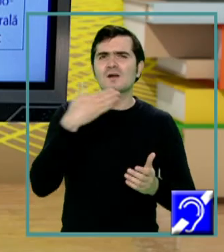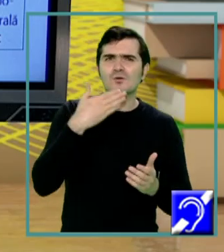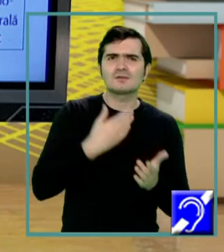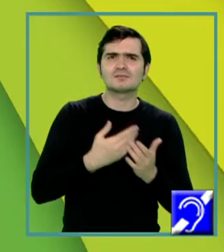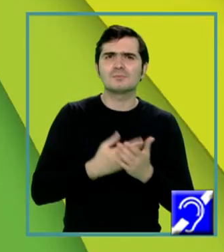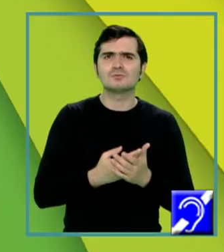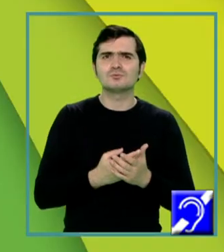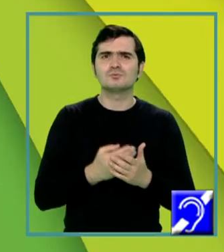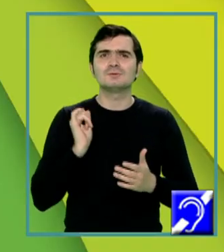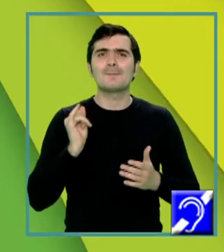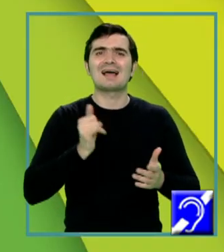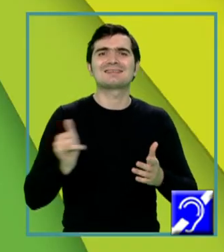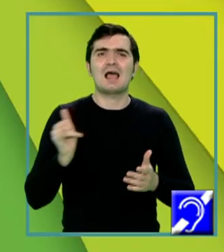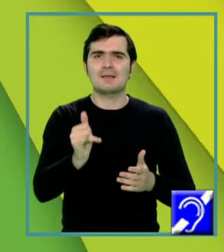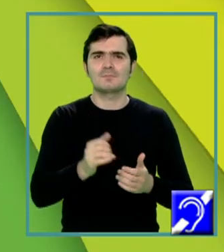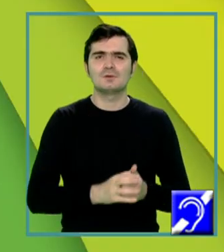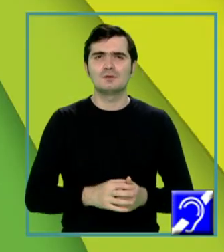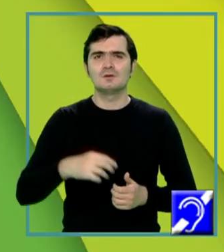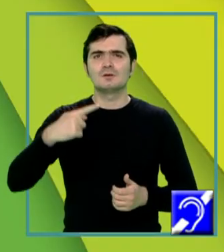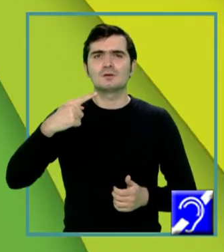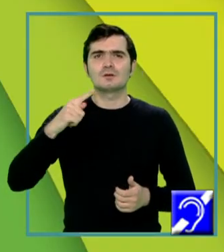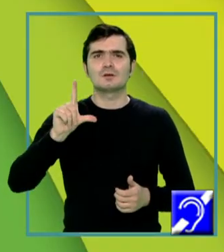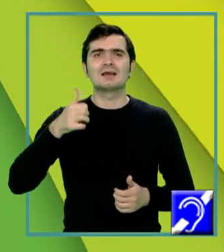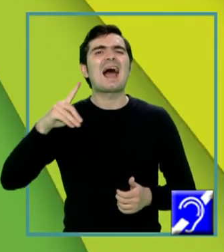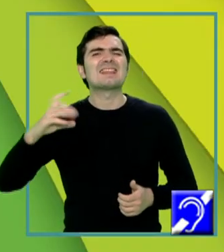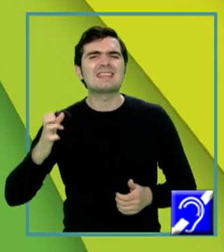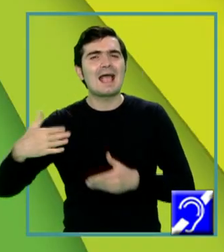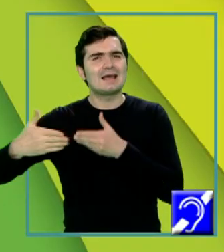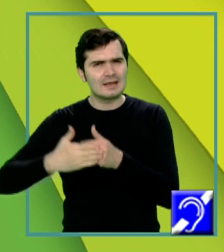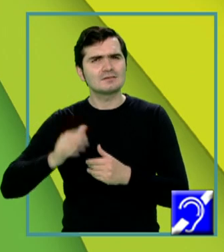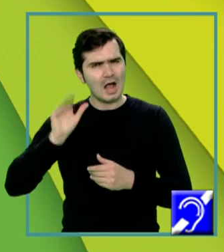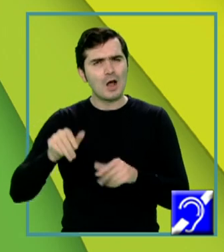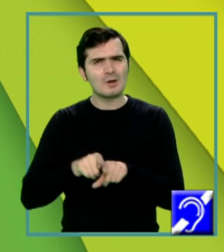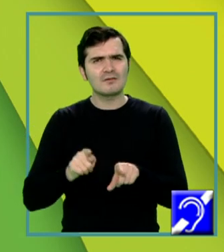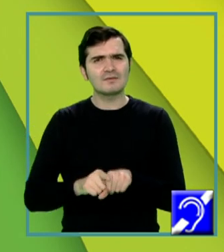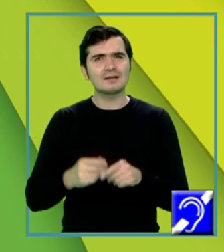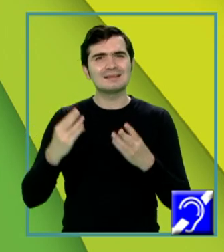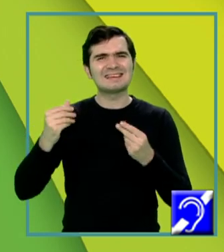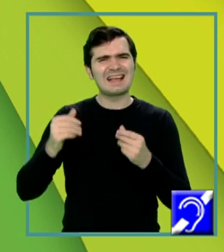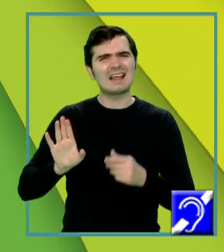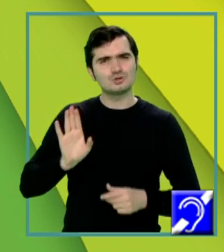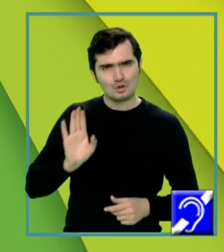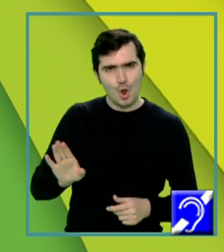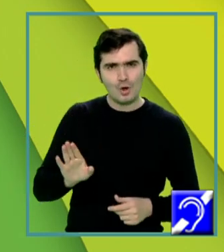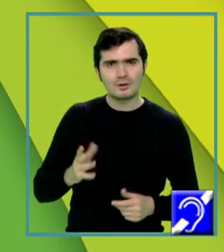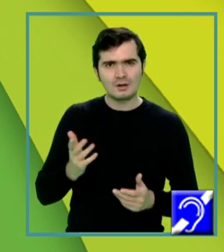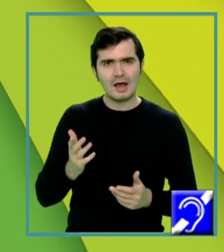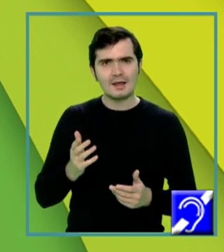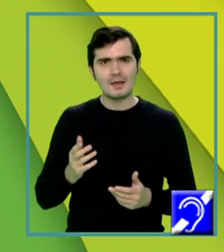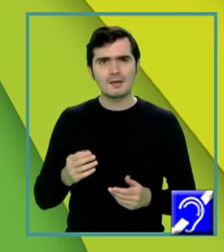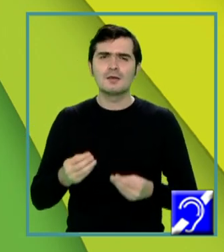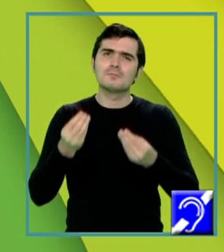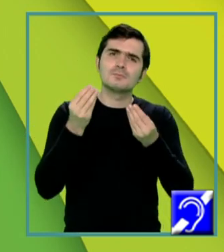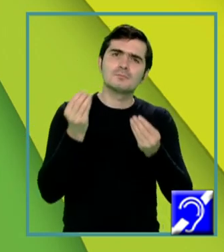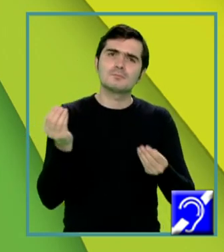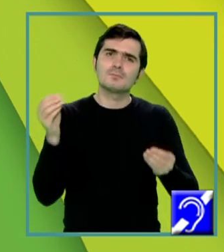deplasarea. Glandele anexe vin și ele cu propriile secreții care hrănesc spermatozoizii și le